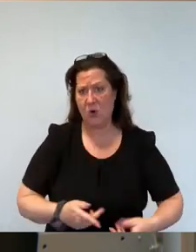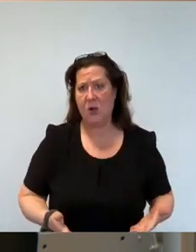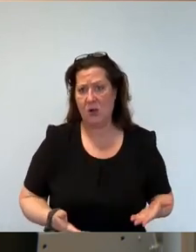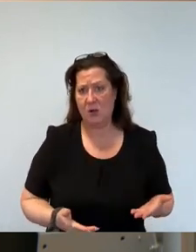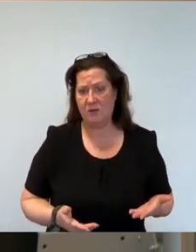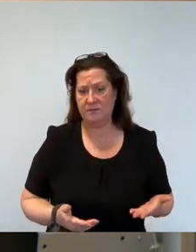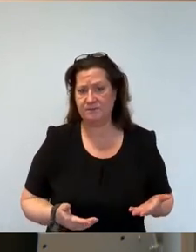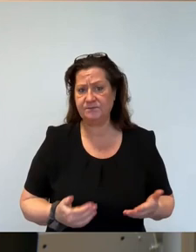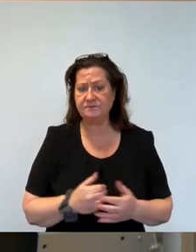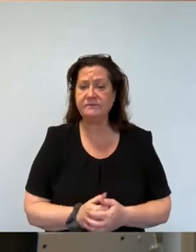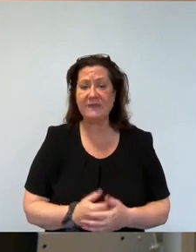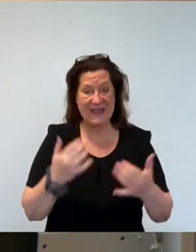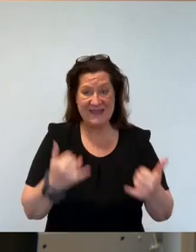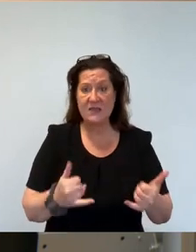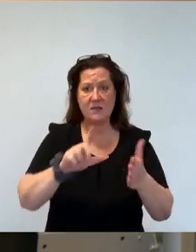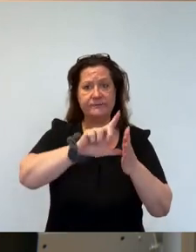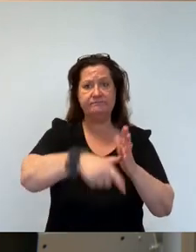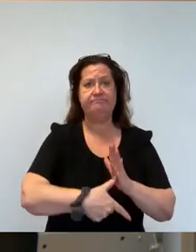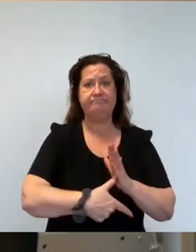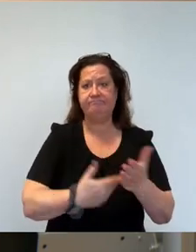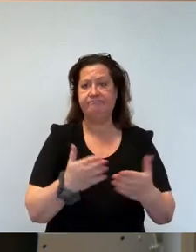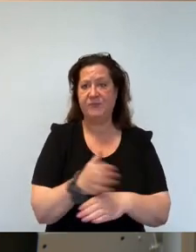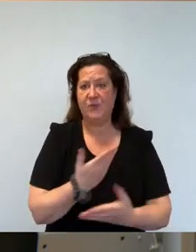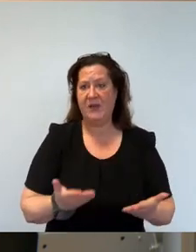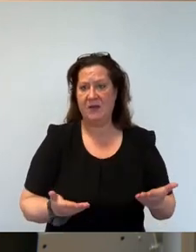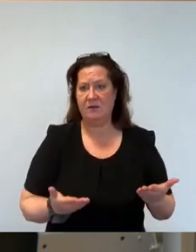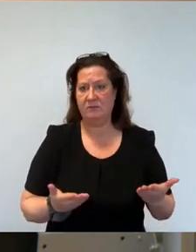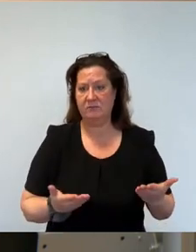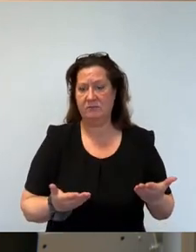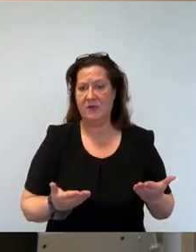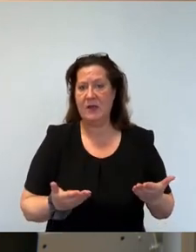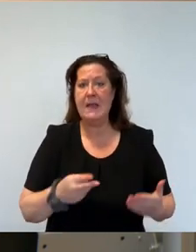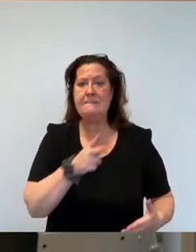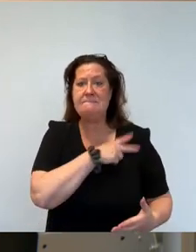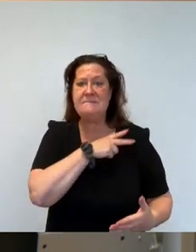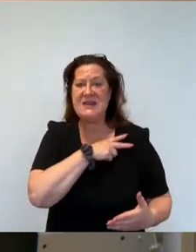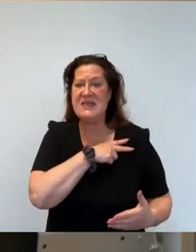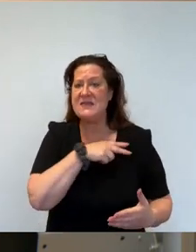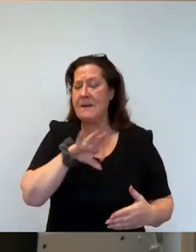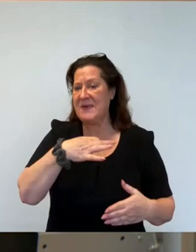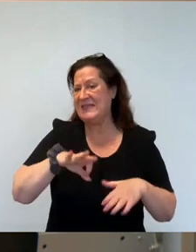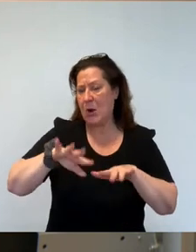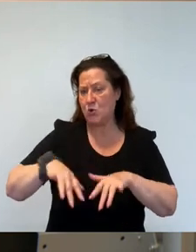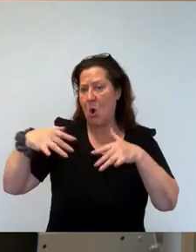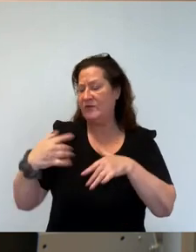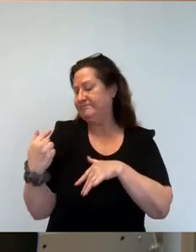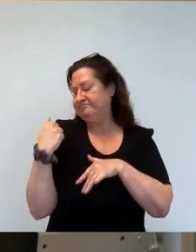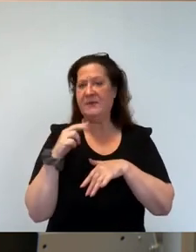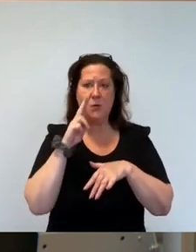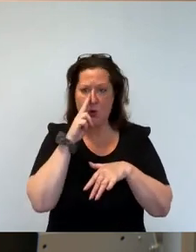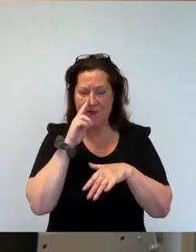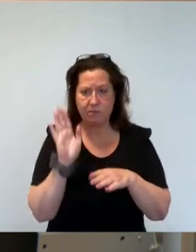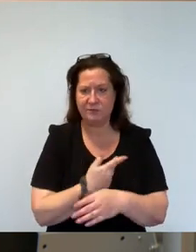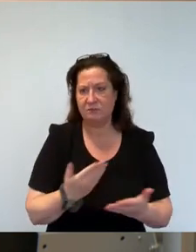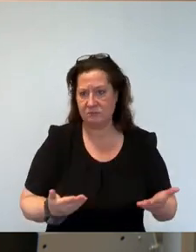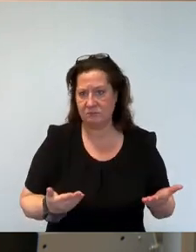Doch nun ist es knapp ein halbes Jahr her, die Ministerpräsidentenkonferenz im November ist vorbei und wir müssen